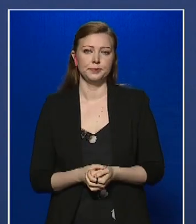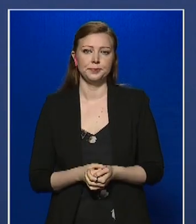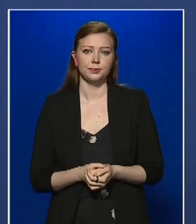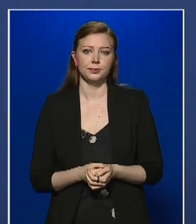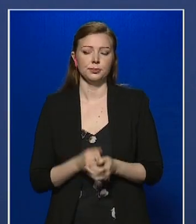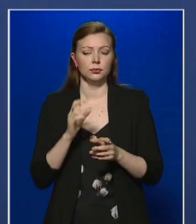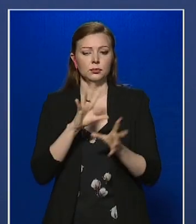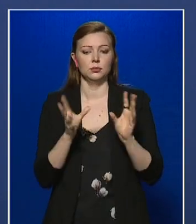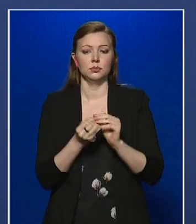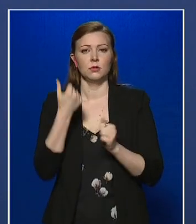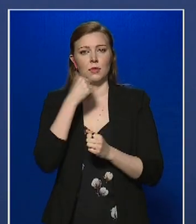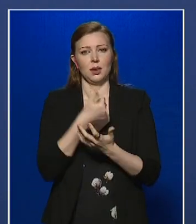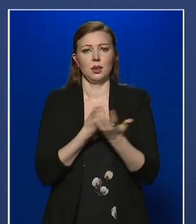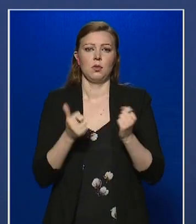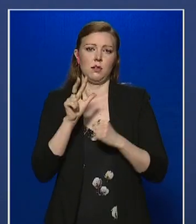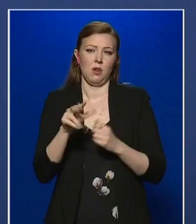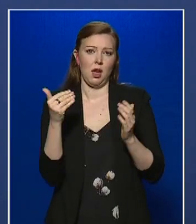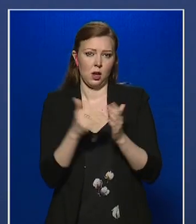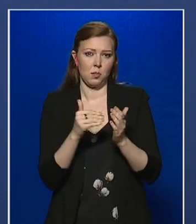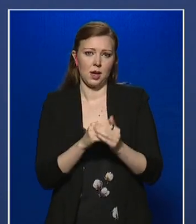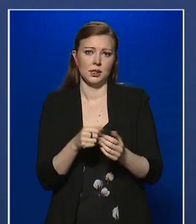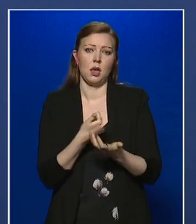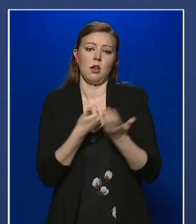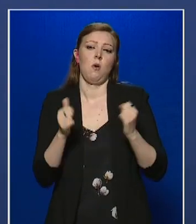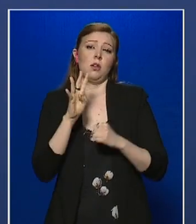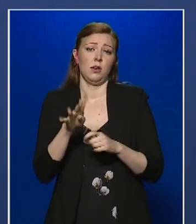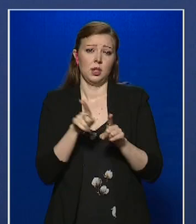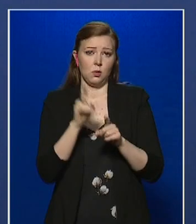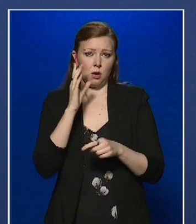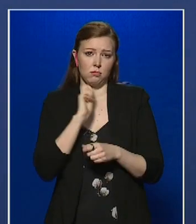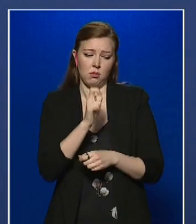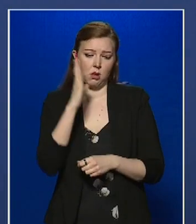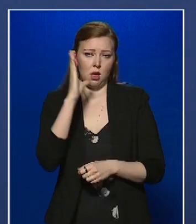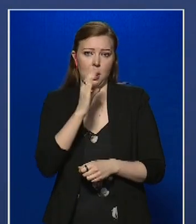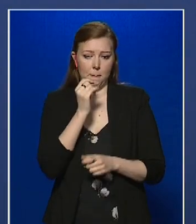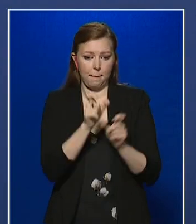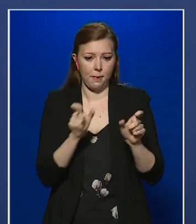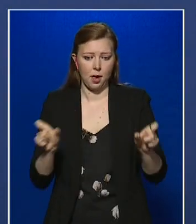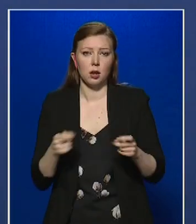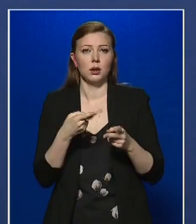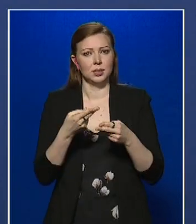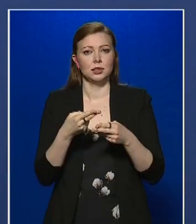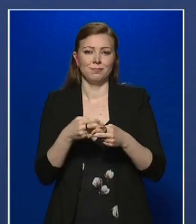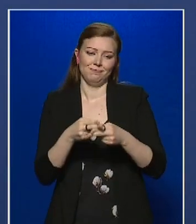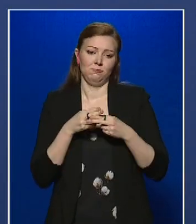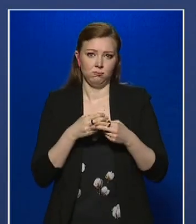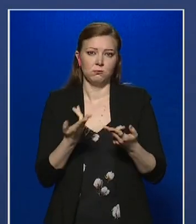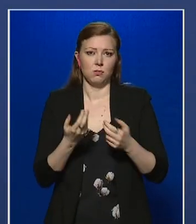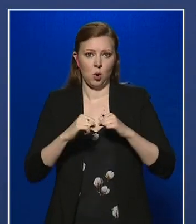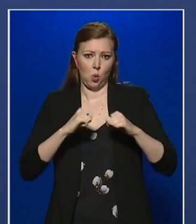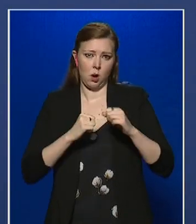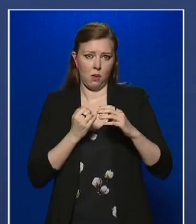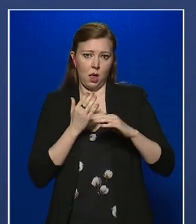Összesen 163.064 olyan magyar ember van, aki segítségért fordult a